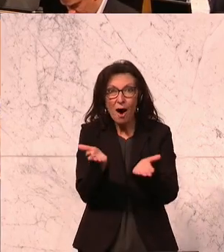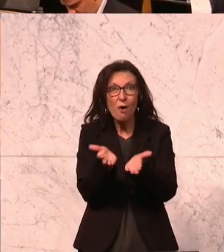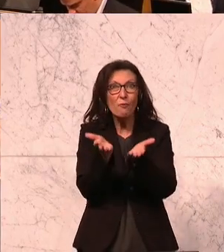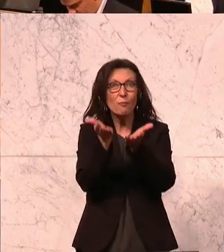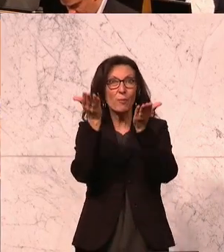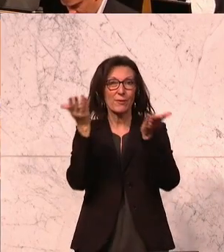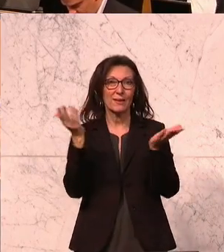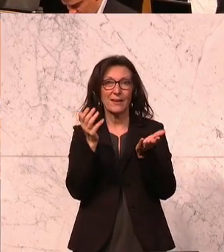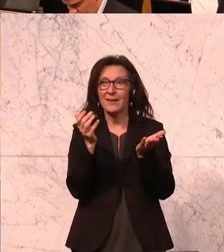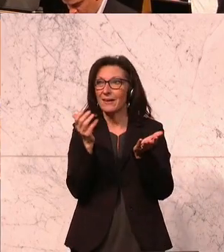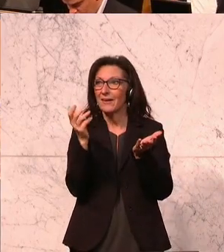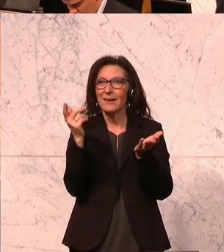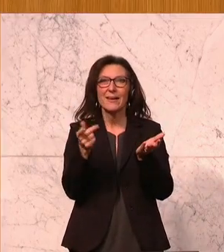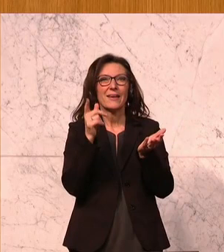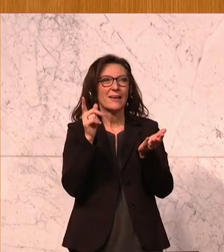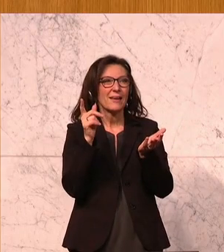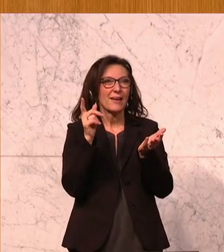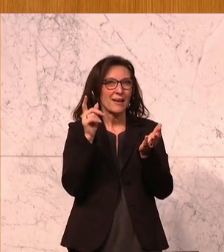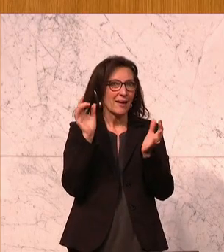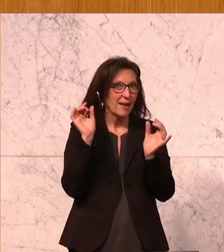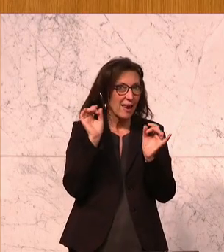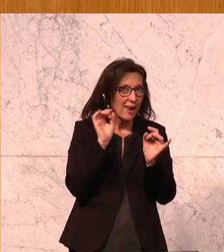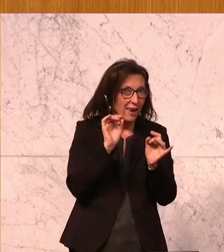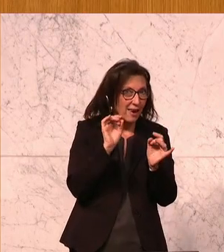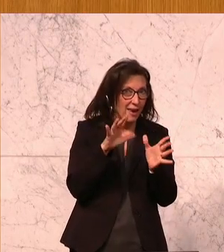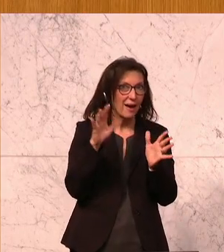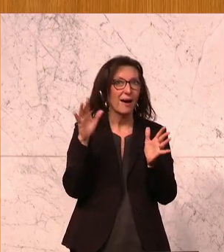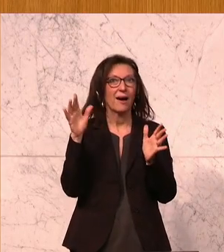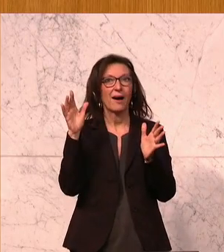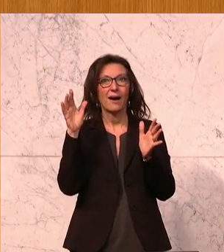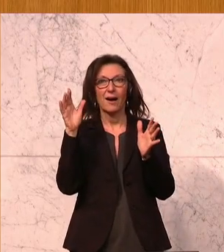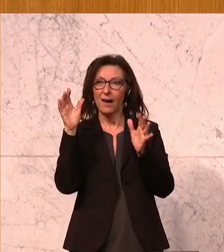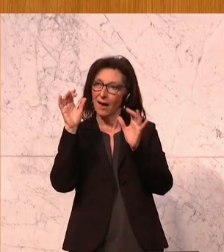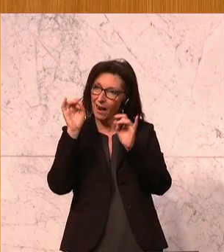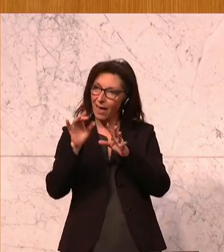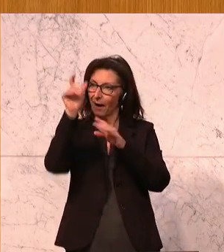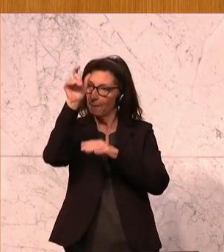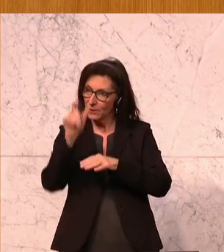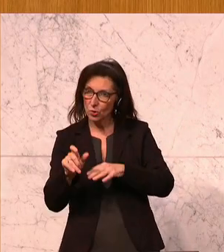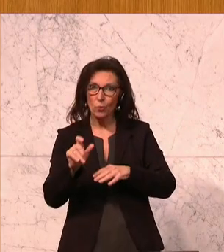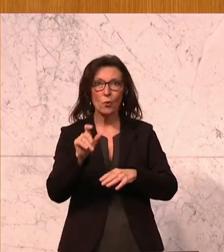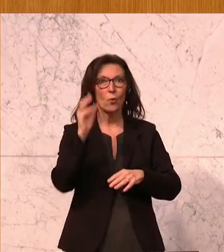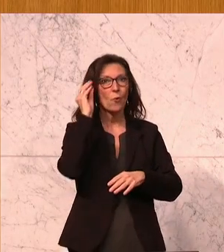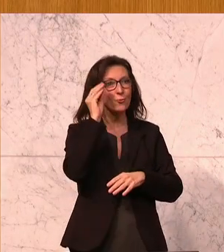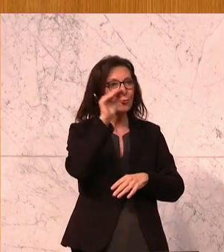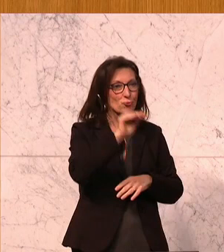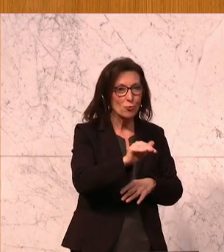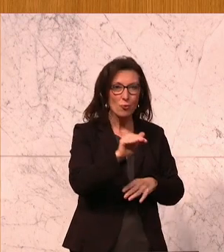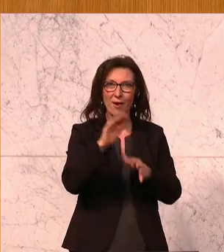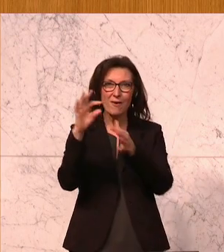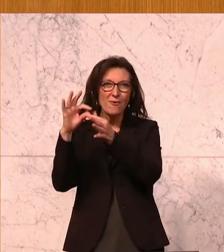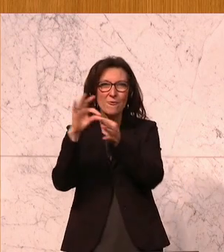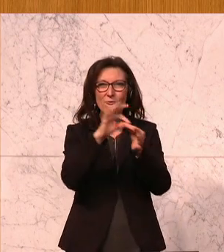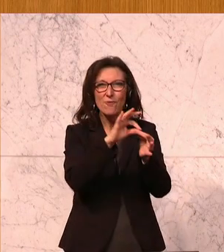Nichts ist so wichtig wie ein gutes Verhältnis zwischen einer Lehrerin und einem Lehrer und einer Schülerin und einem Schüler.